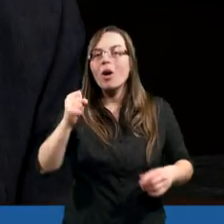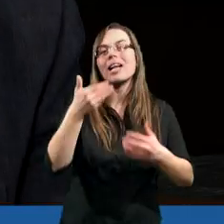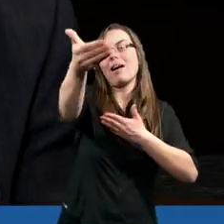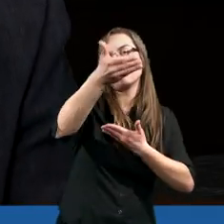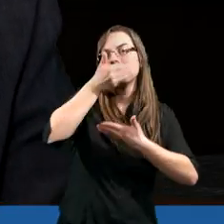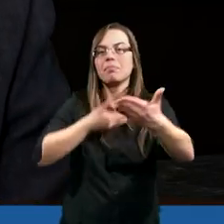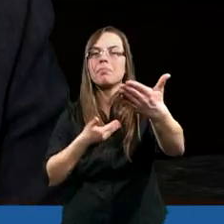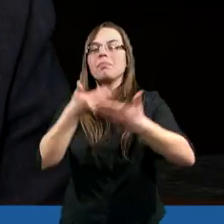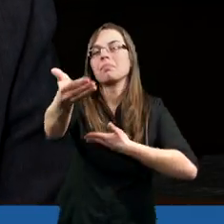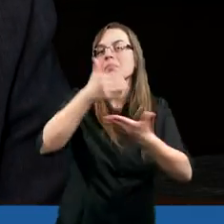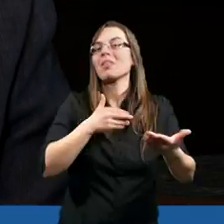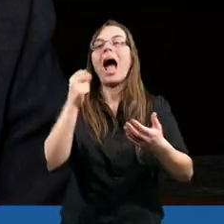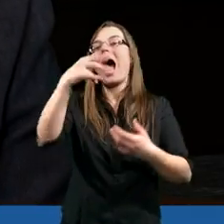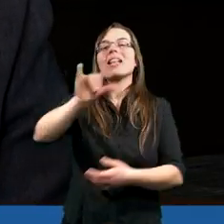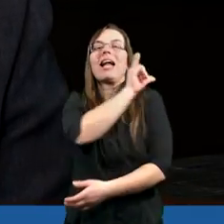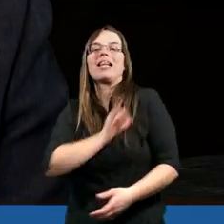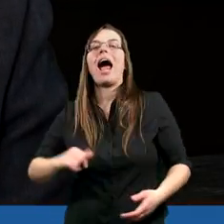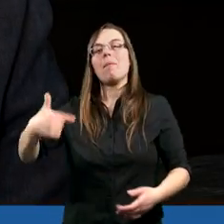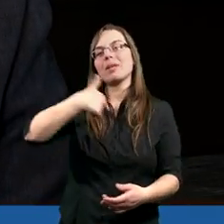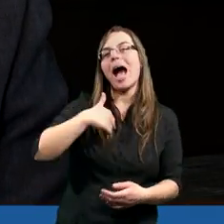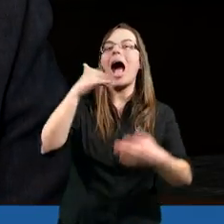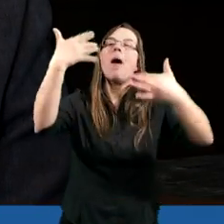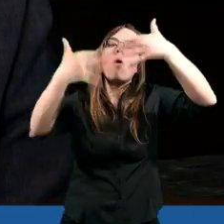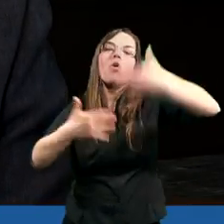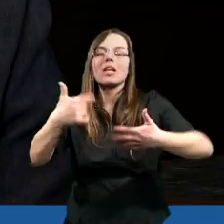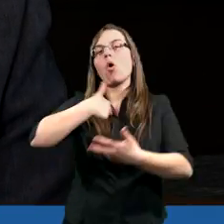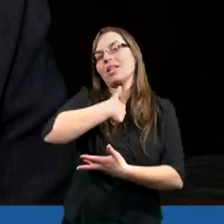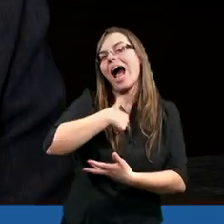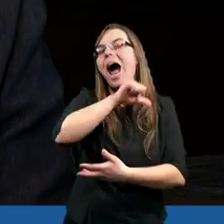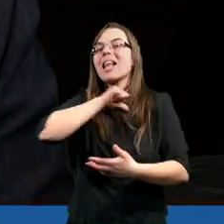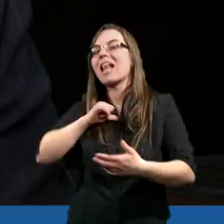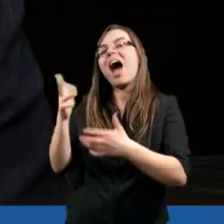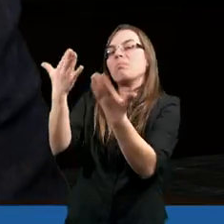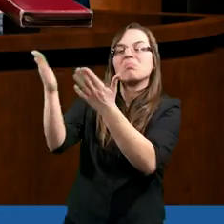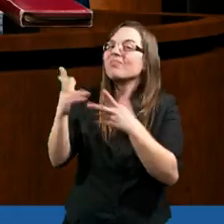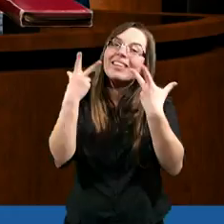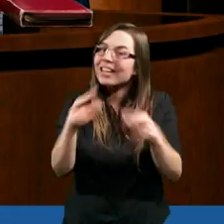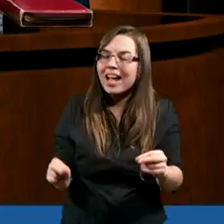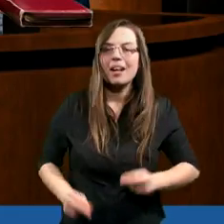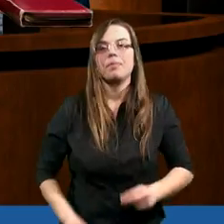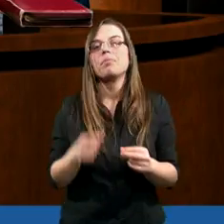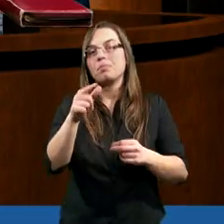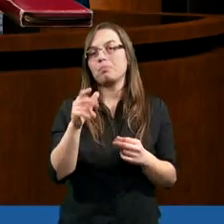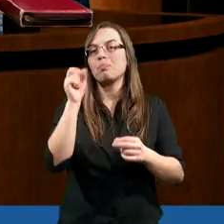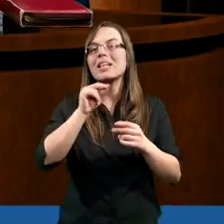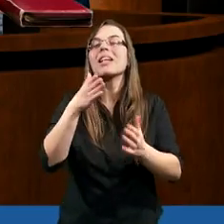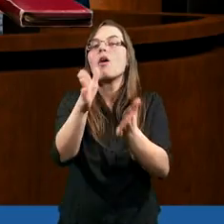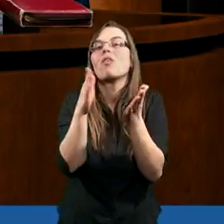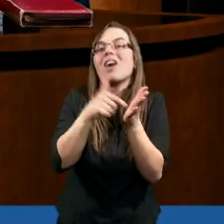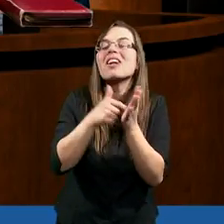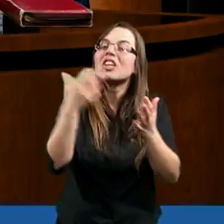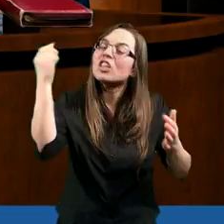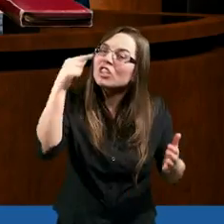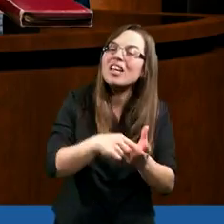wspólnoty, będąc sam na sam z ekranem telewizora czy komputera. Będę się uśmiechał do tej społeczności na ekranie,